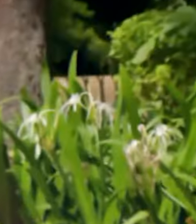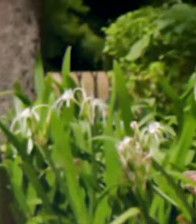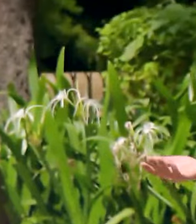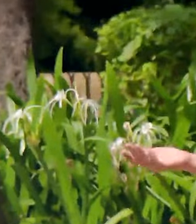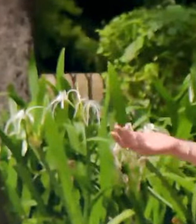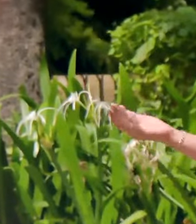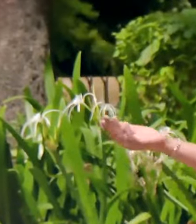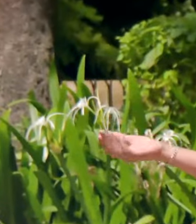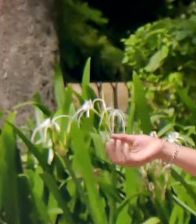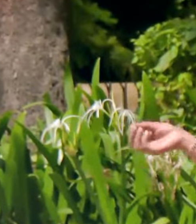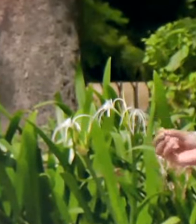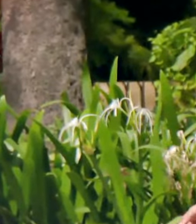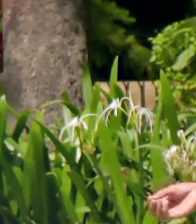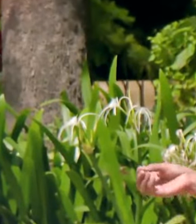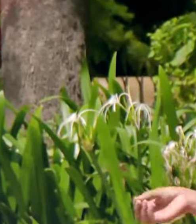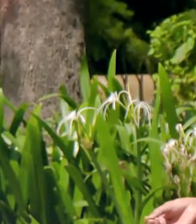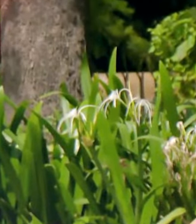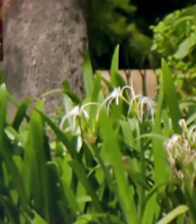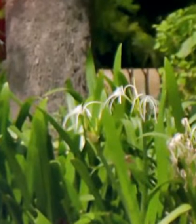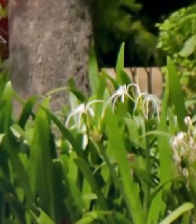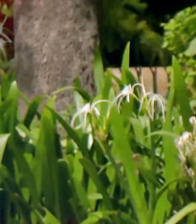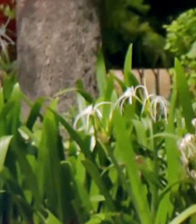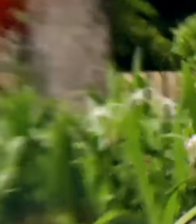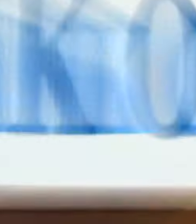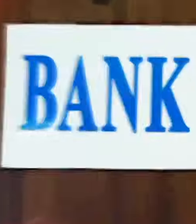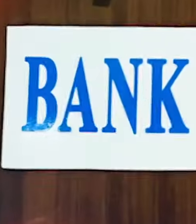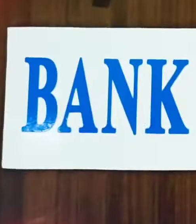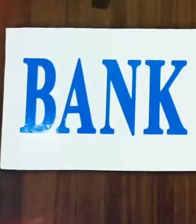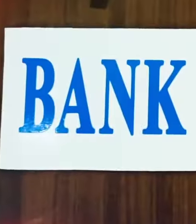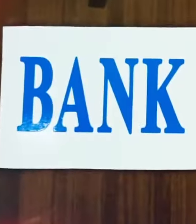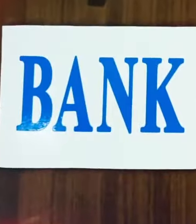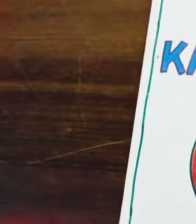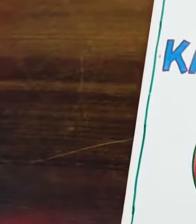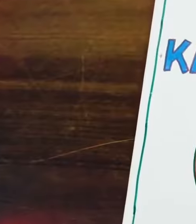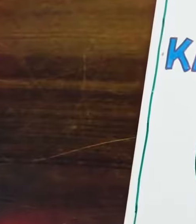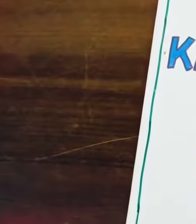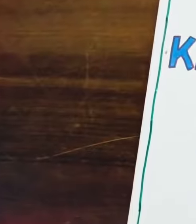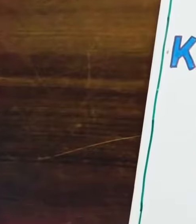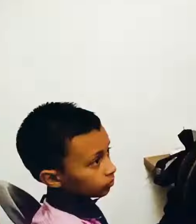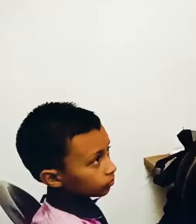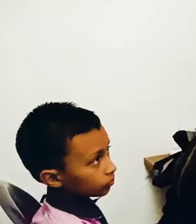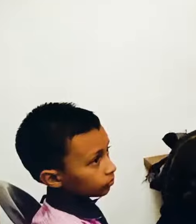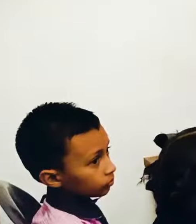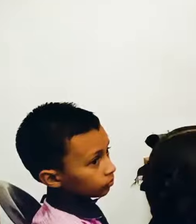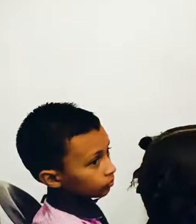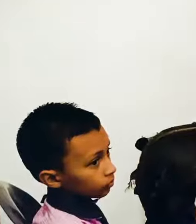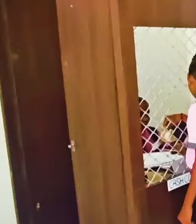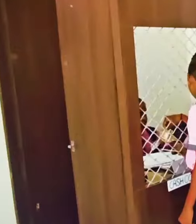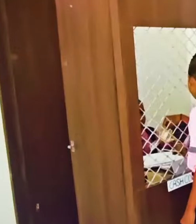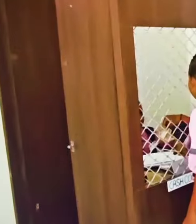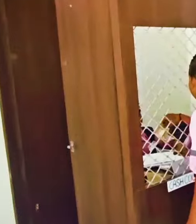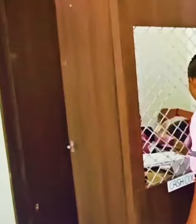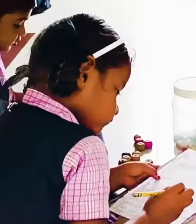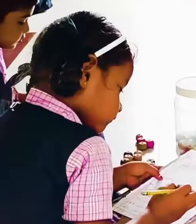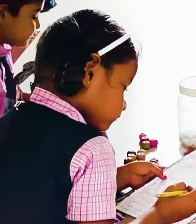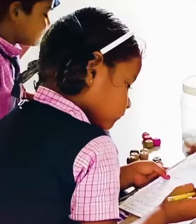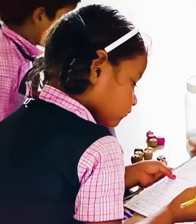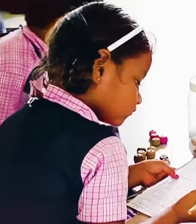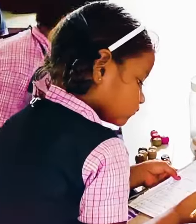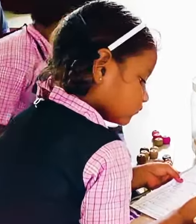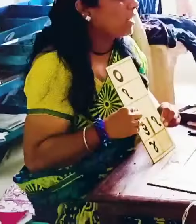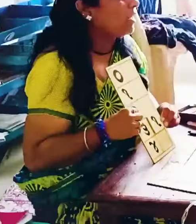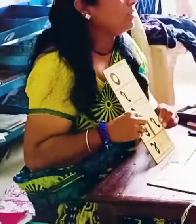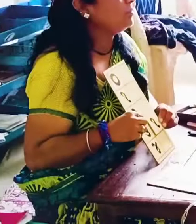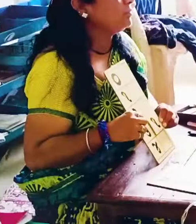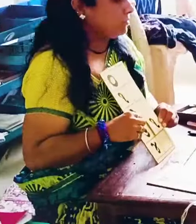गुजरात के खेडा में बच्चों ने बनाया एक अनोखा बैंक जिसका बच्चे ही कर रहे हैं संचानर और लोगों